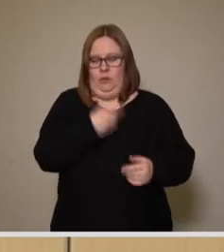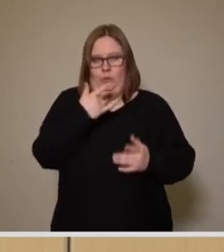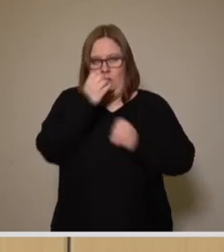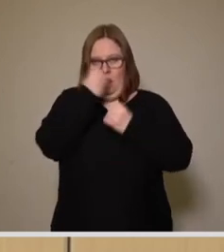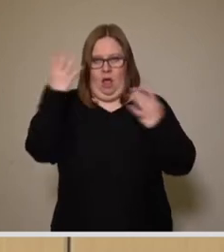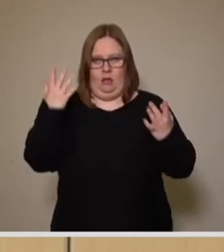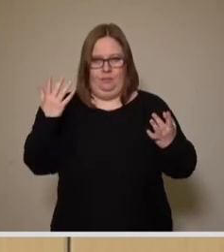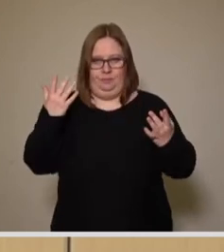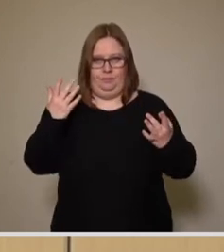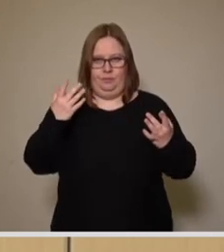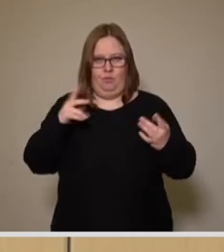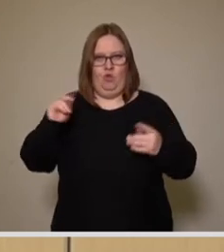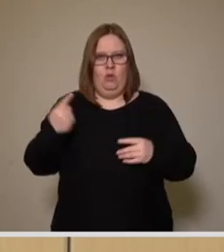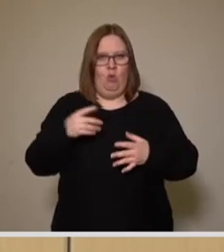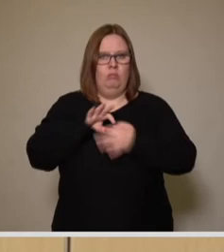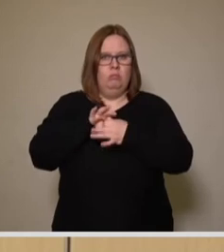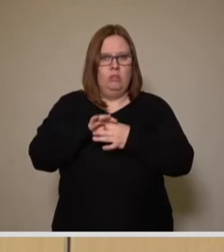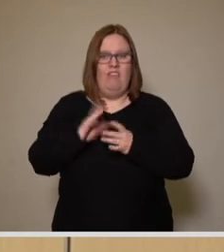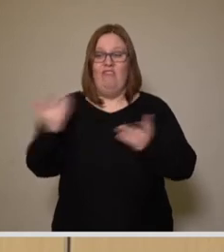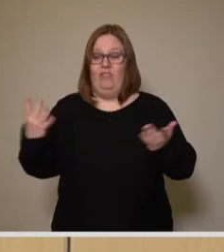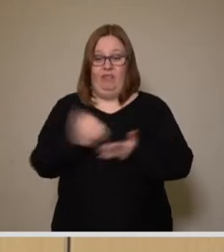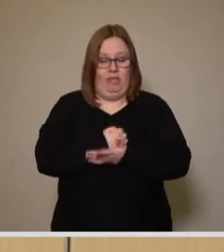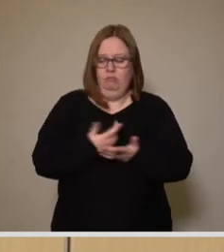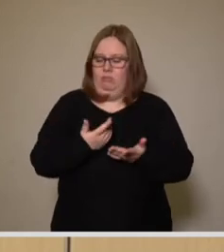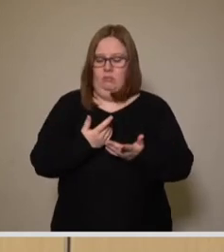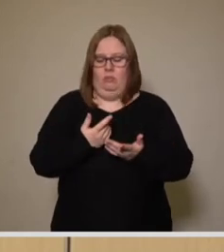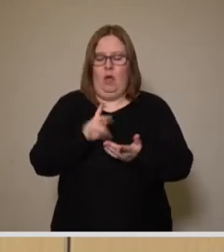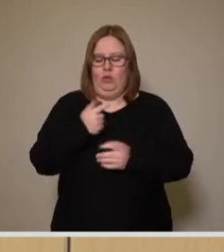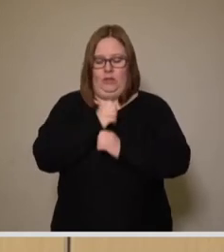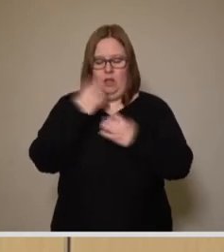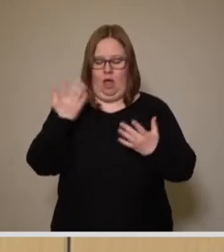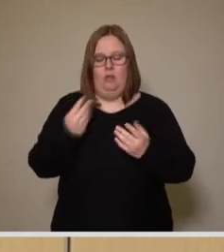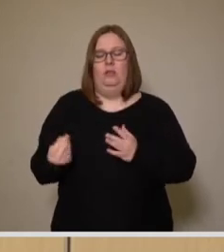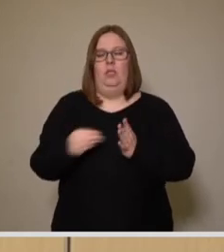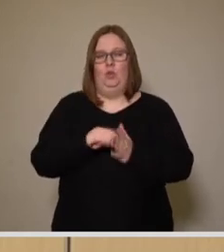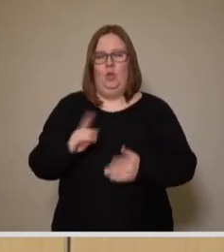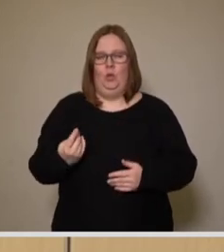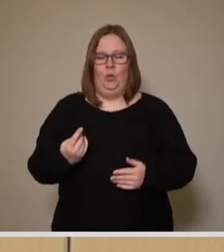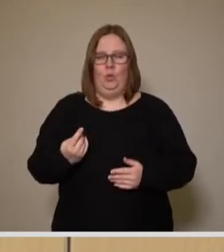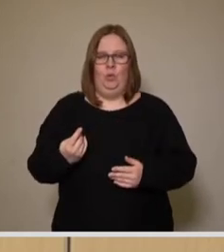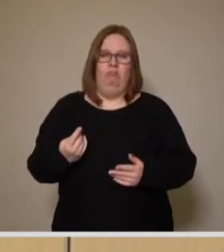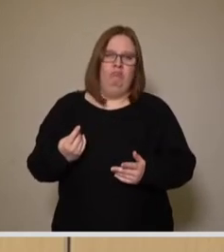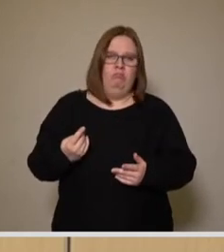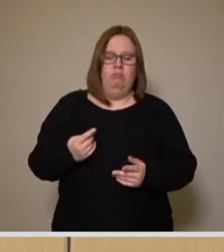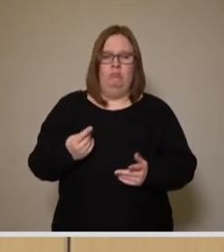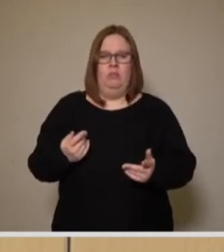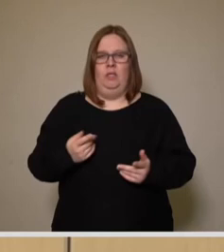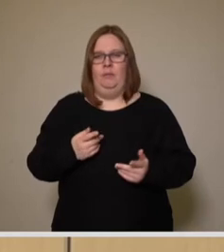wo die zugrunde liegenden Gewinne erwirtschaftet werden. Es kommt noch hinzu, dass ja viele